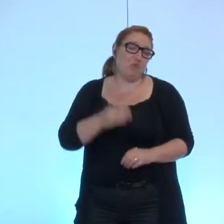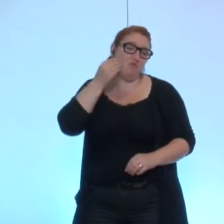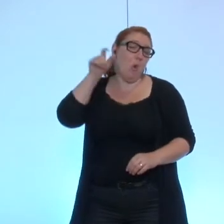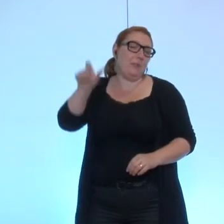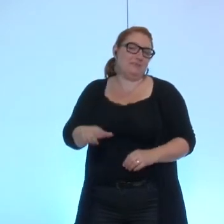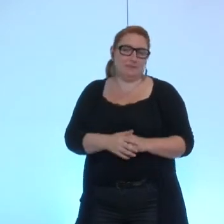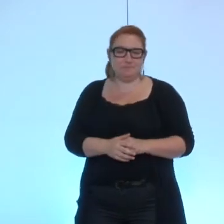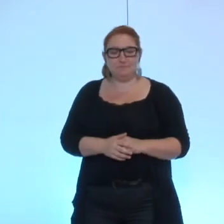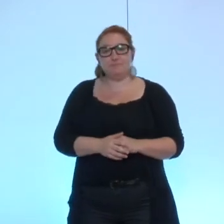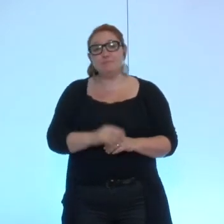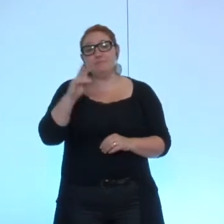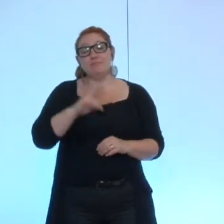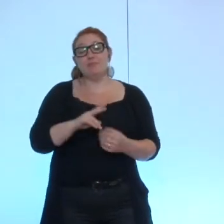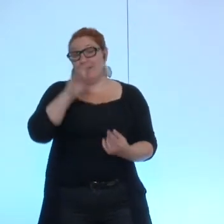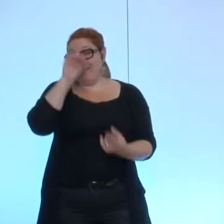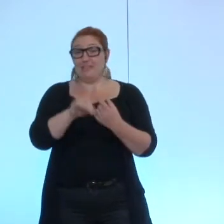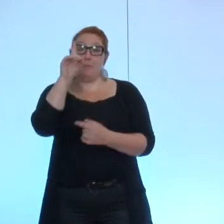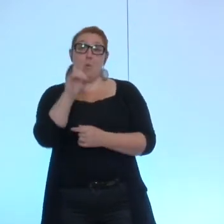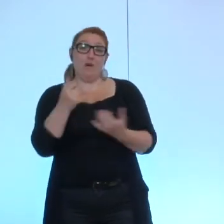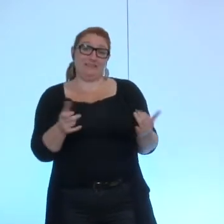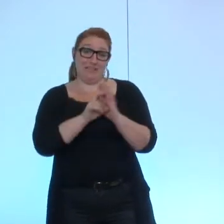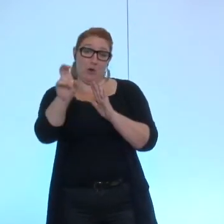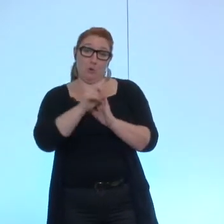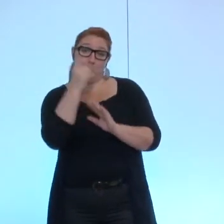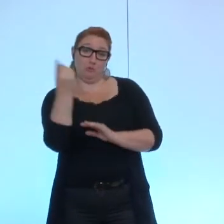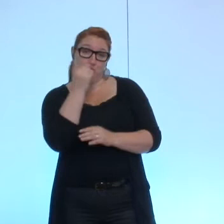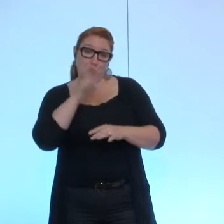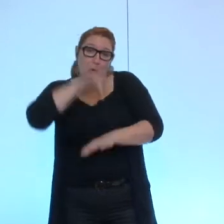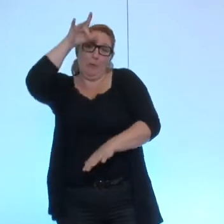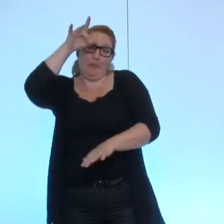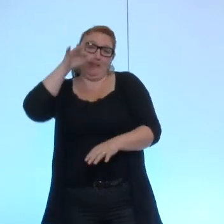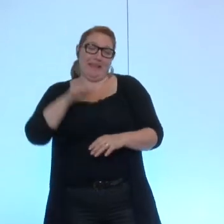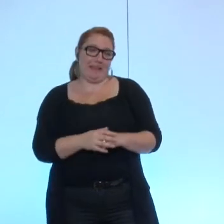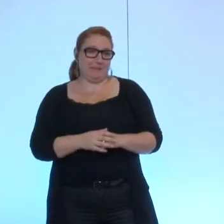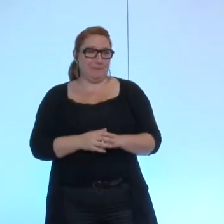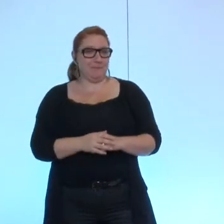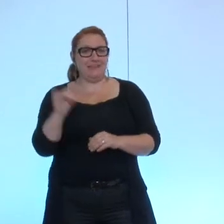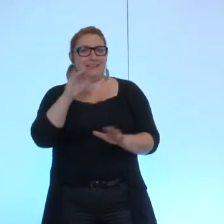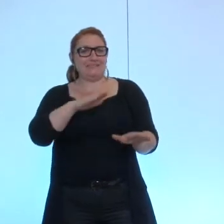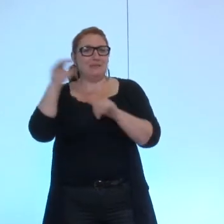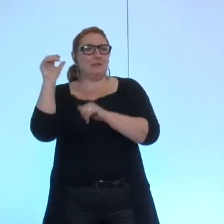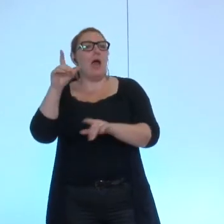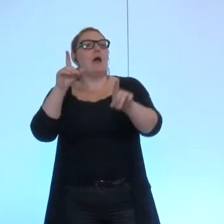la question de l'eau est toujours épineuse à Grenoble qui s'abstent ah monsieur Fristot